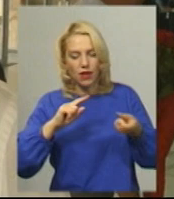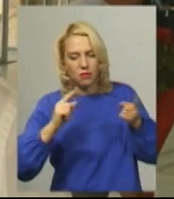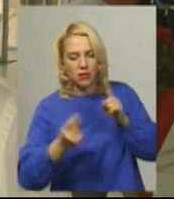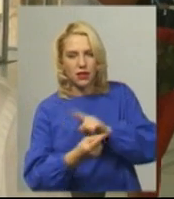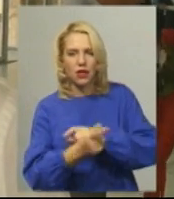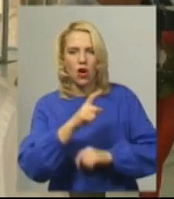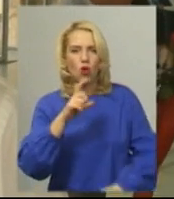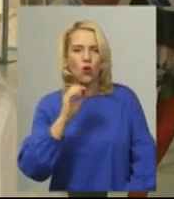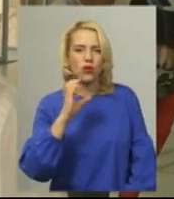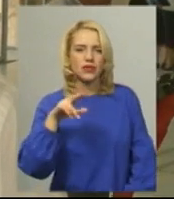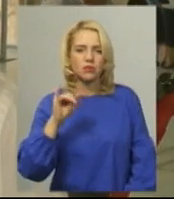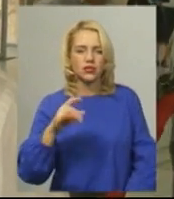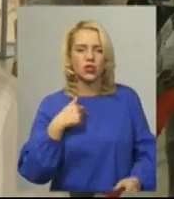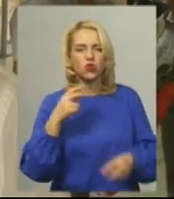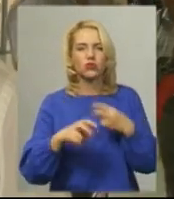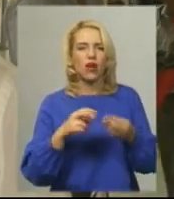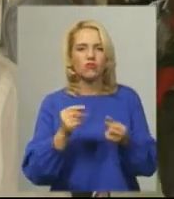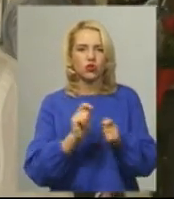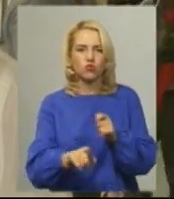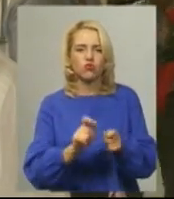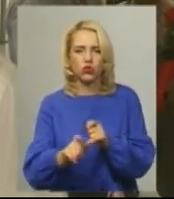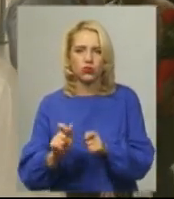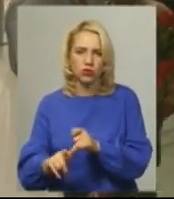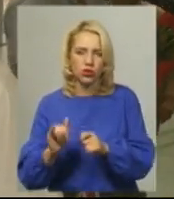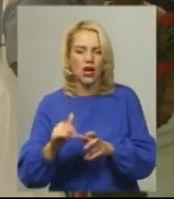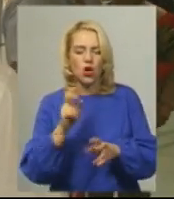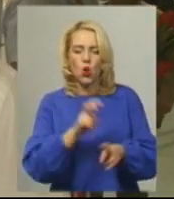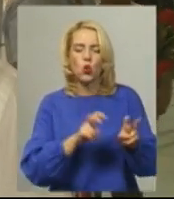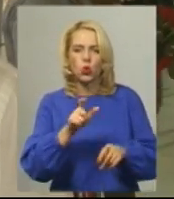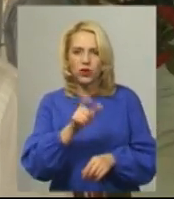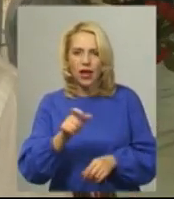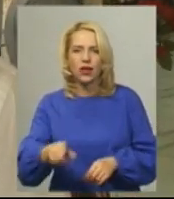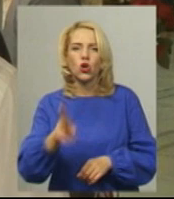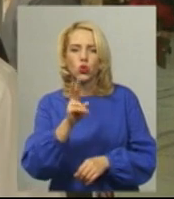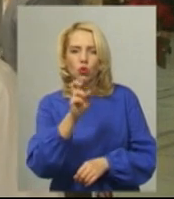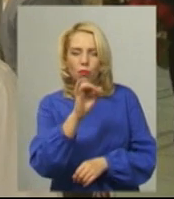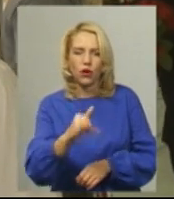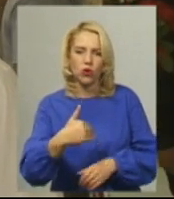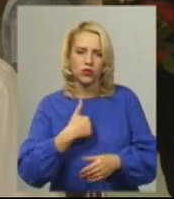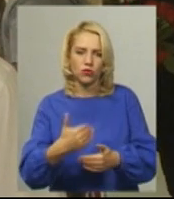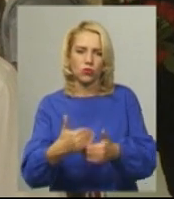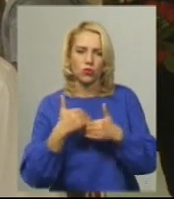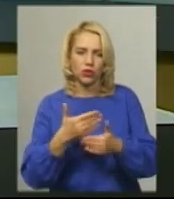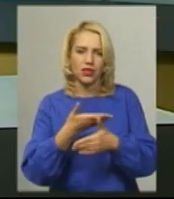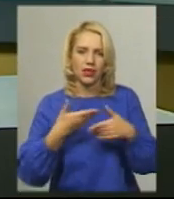хоспис, але ми сьогодні в пошуку спонсорів, ми сьогодні в пошуку тих людей, які хотіли би допомогти нам це зробити.